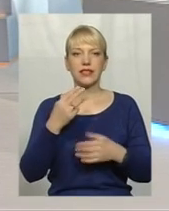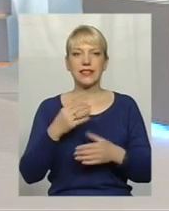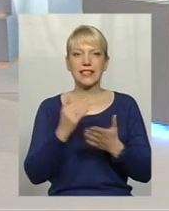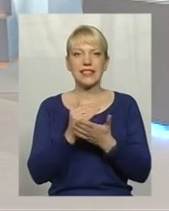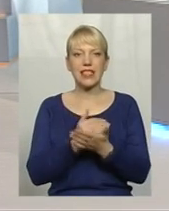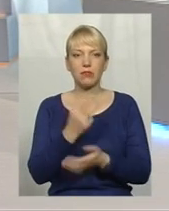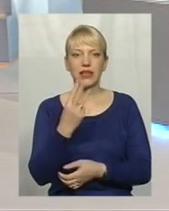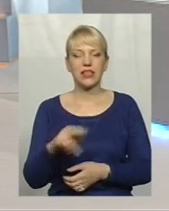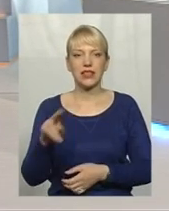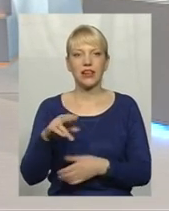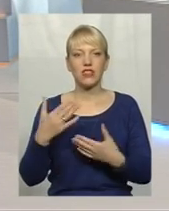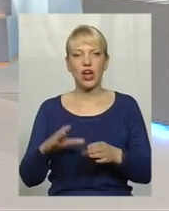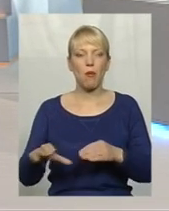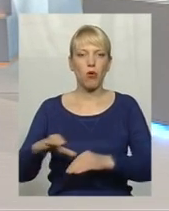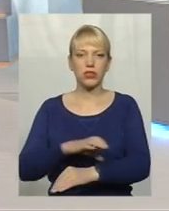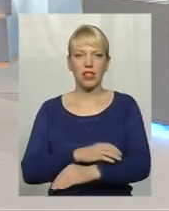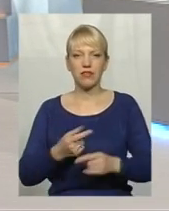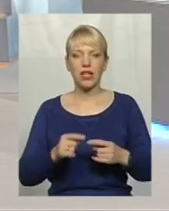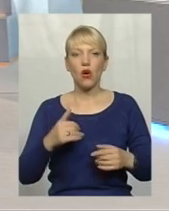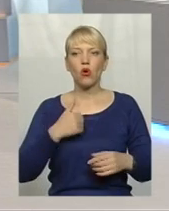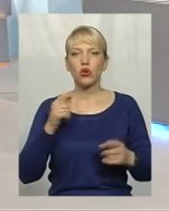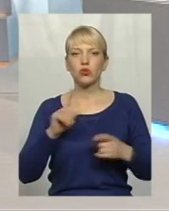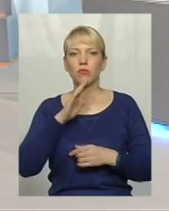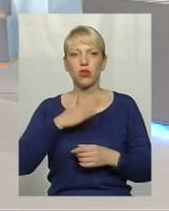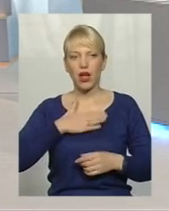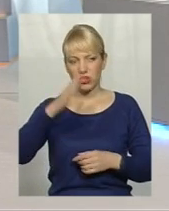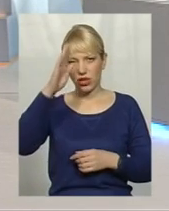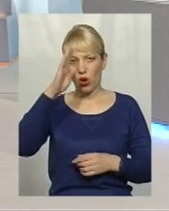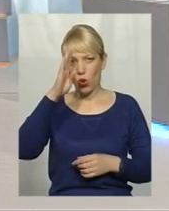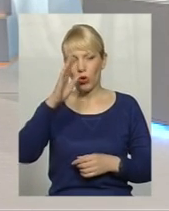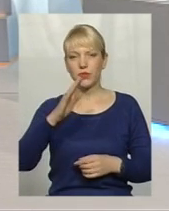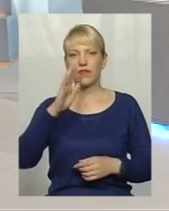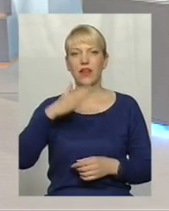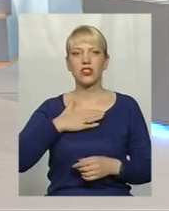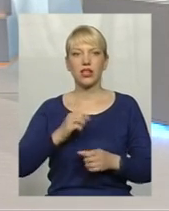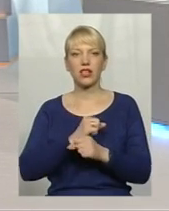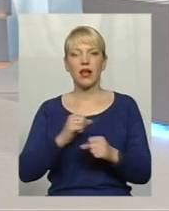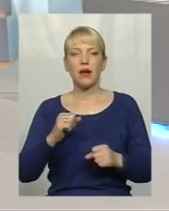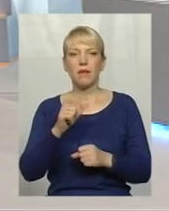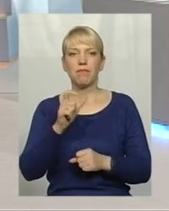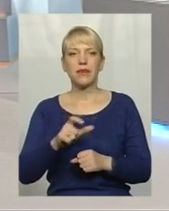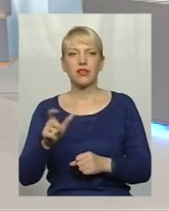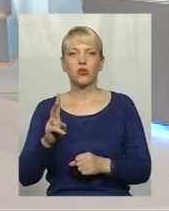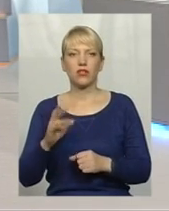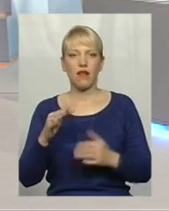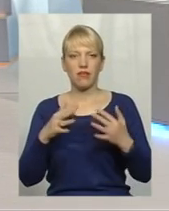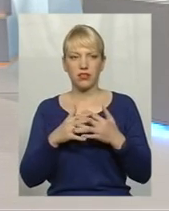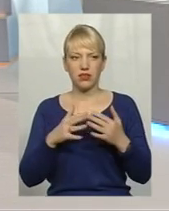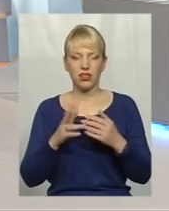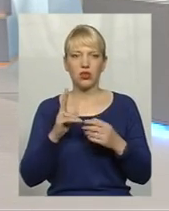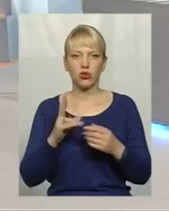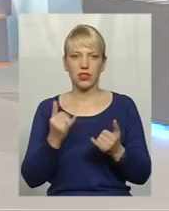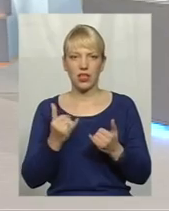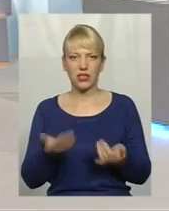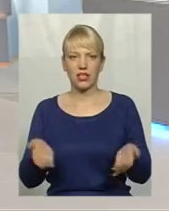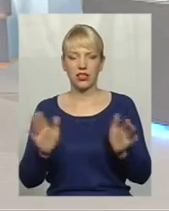хочеться, щоб протеста, про наших хлопців, про наших бійців, які бійці на війні, які бійці залишаються зараз тут,